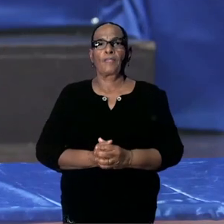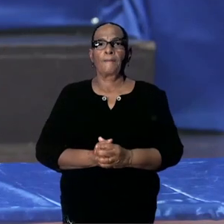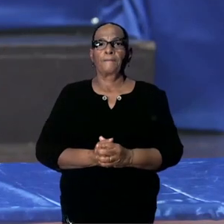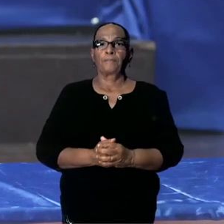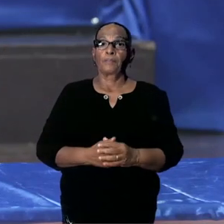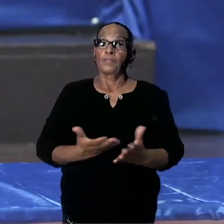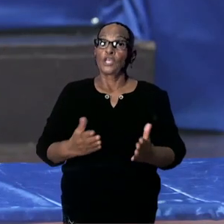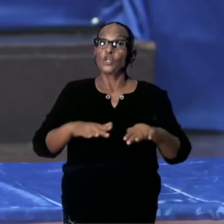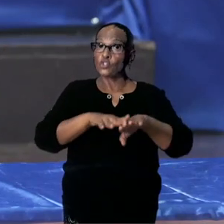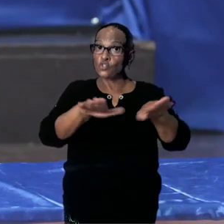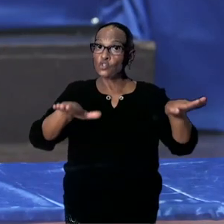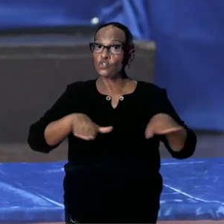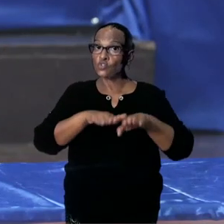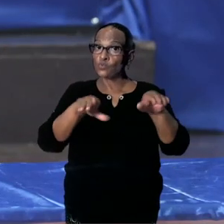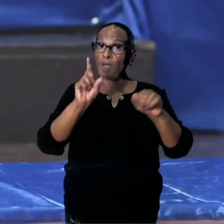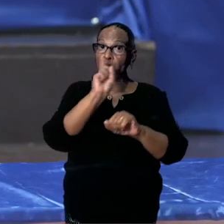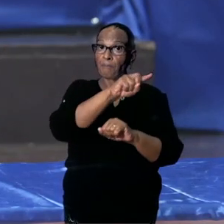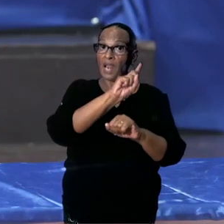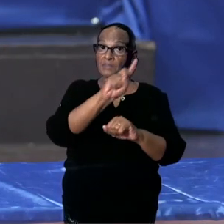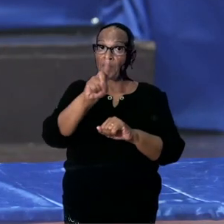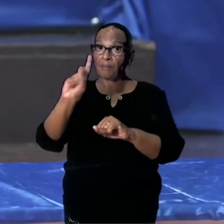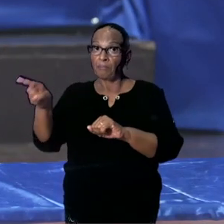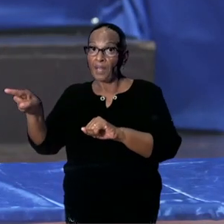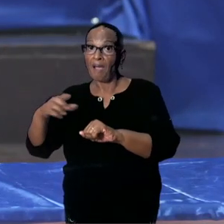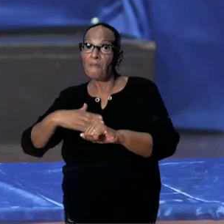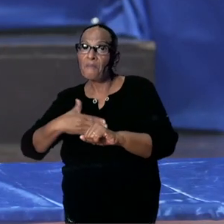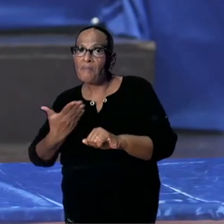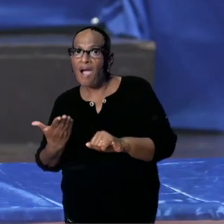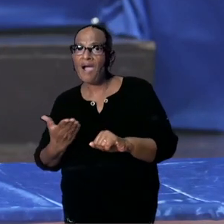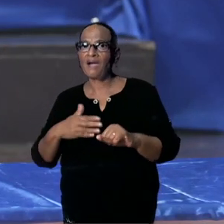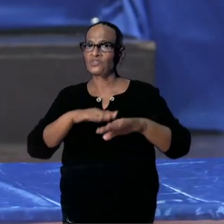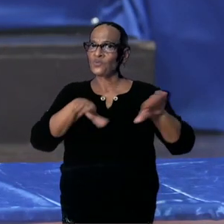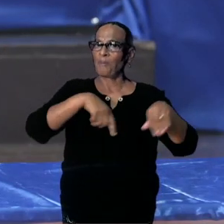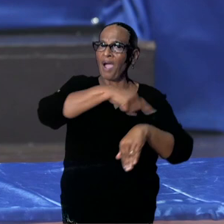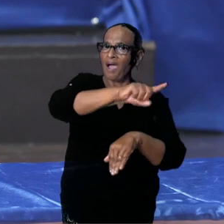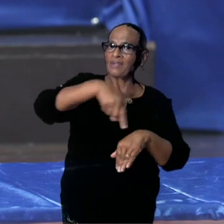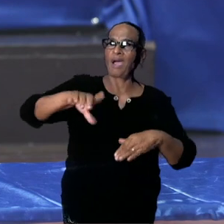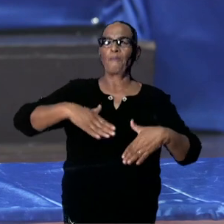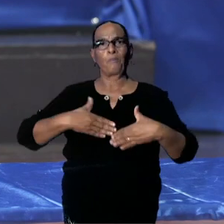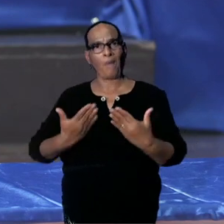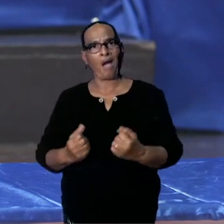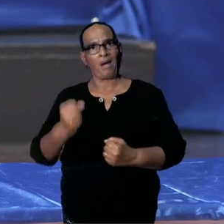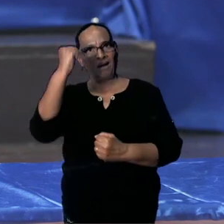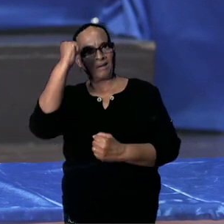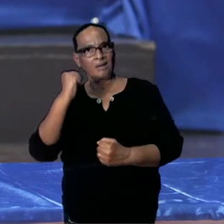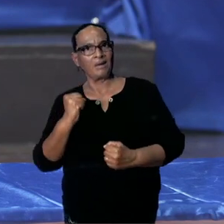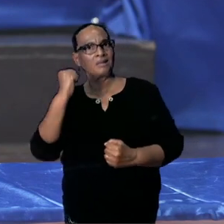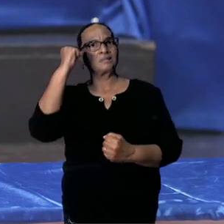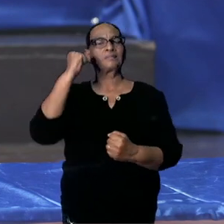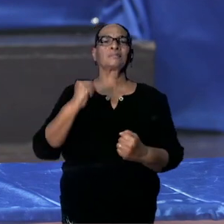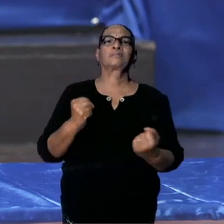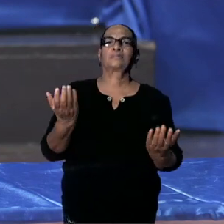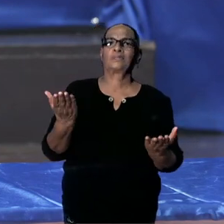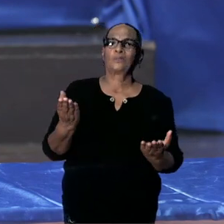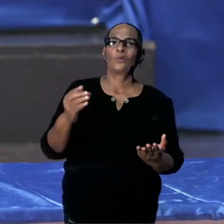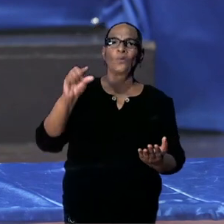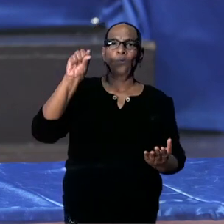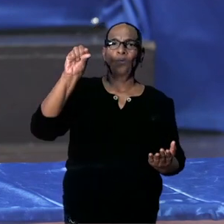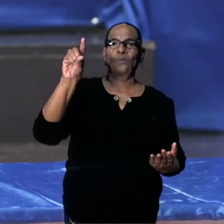recreatieoorden, de casinos en de gok- en vermagelijkheidsgelegenheden.